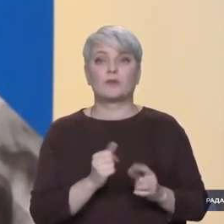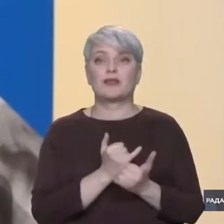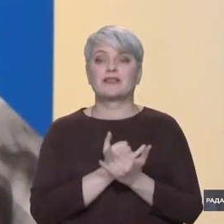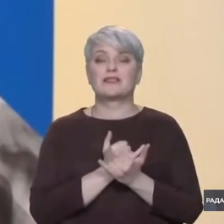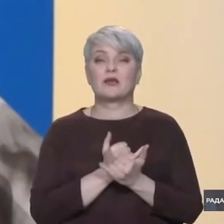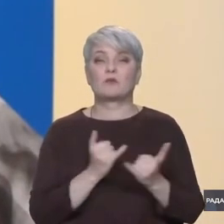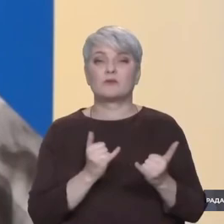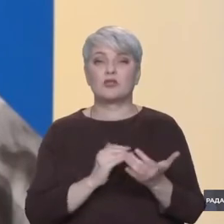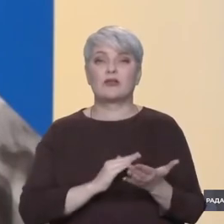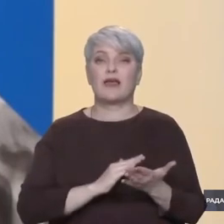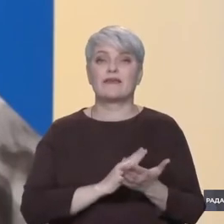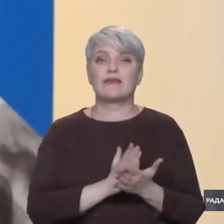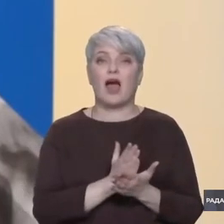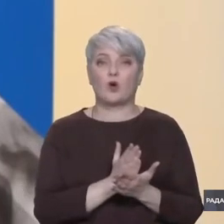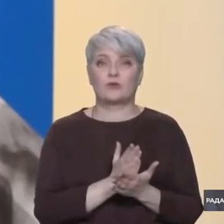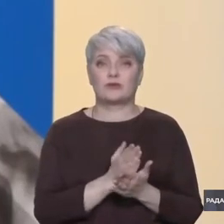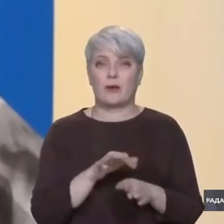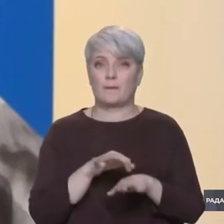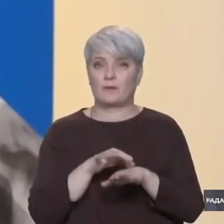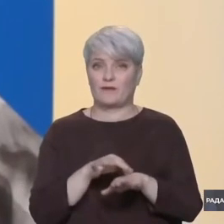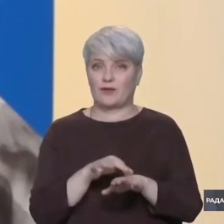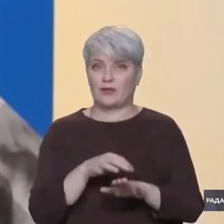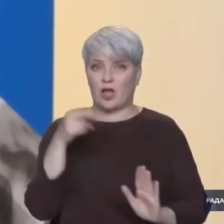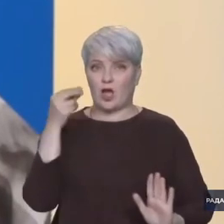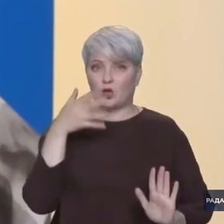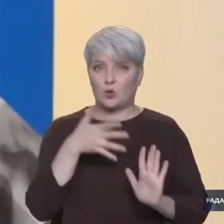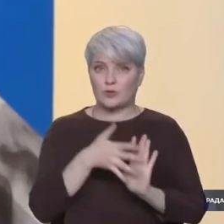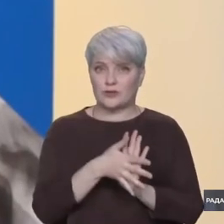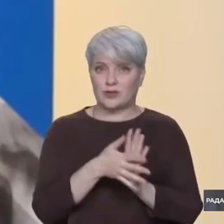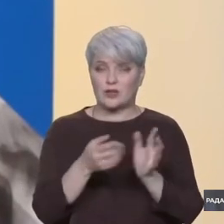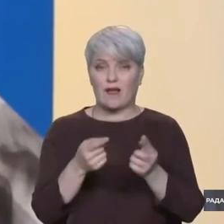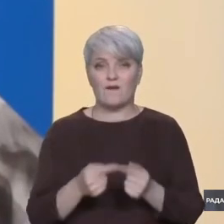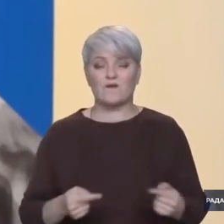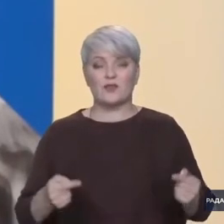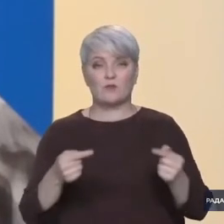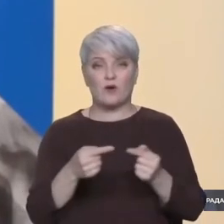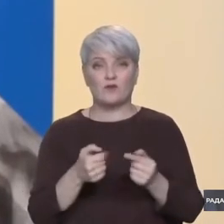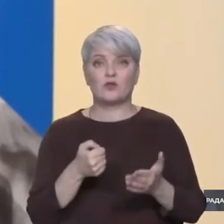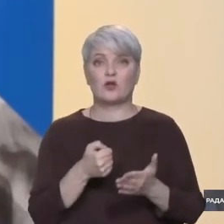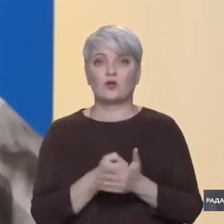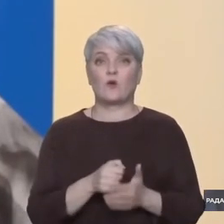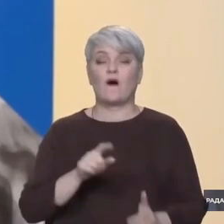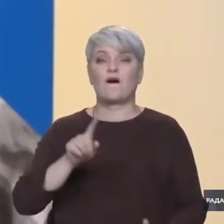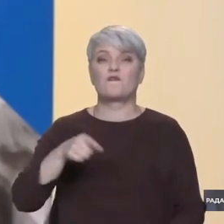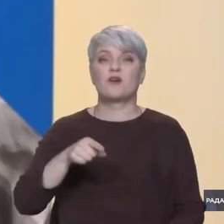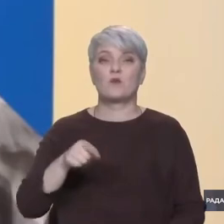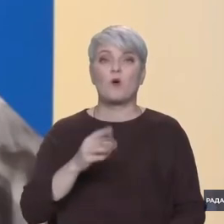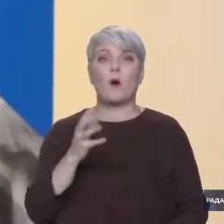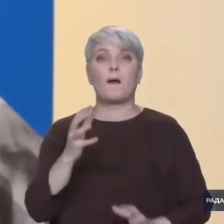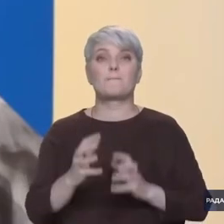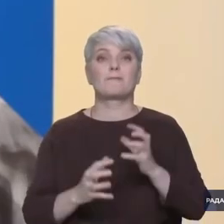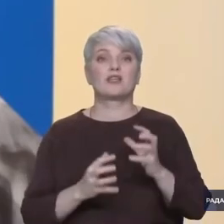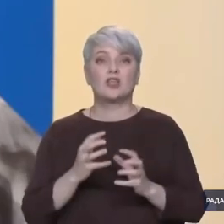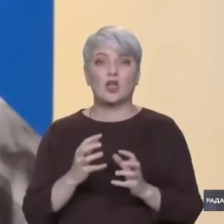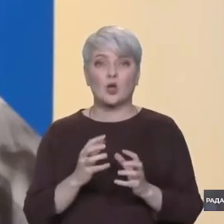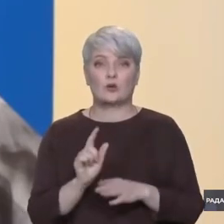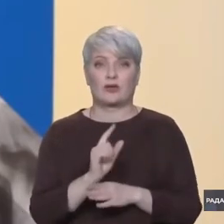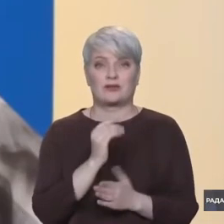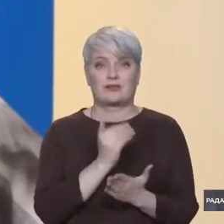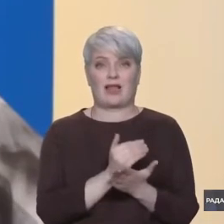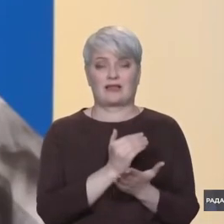якості проведення цих досліджень відповідно до вимог міжнародних стандартів. А це є